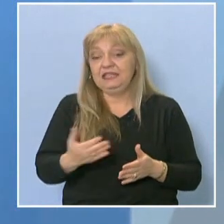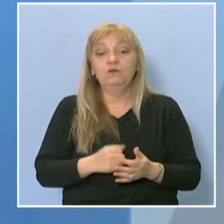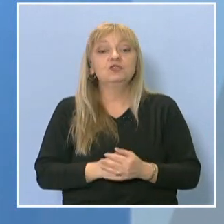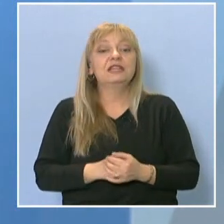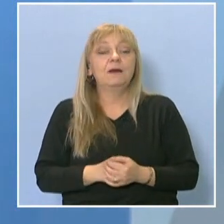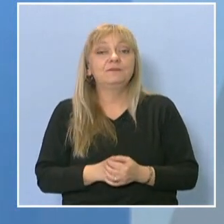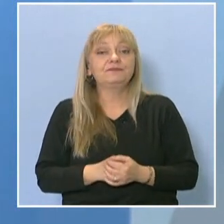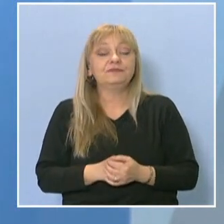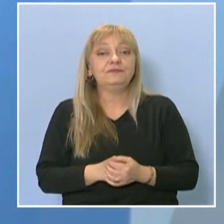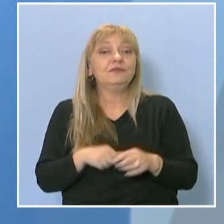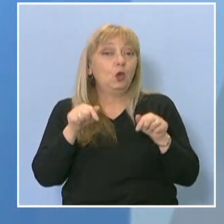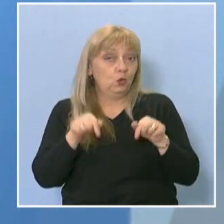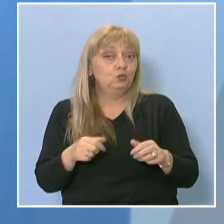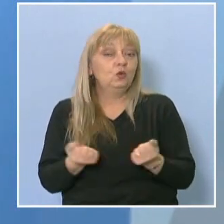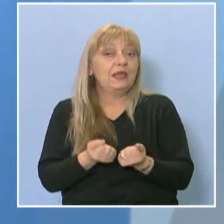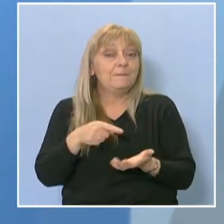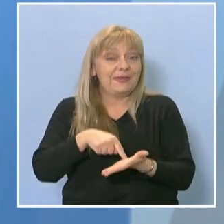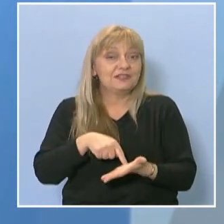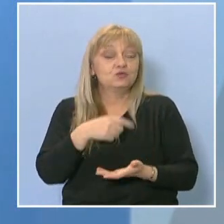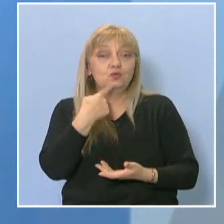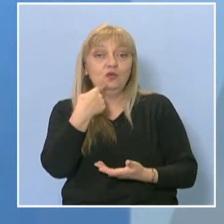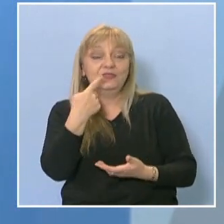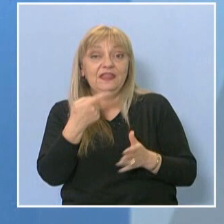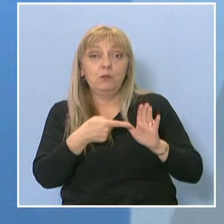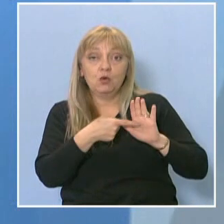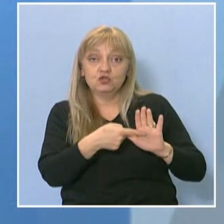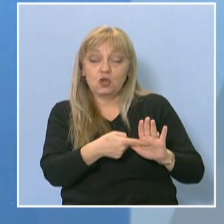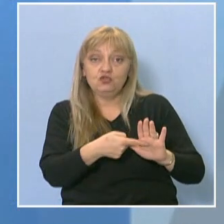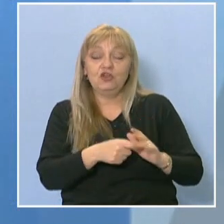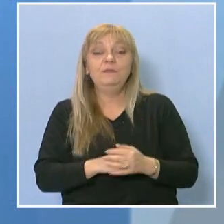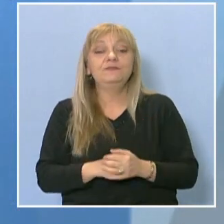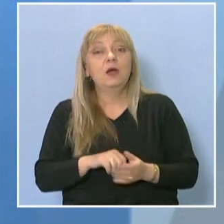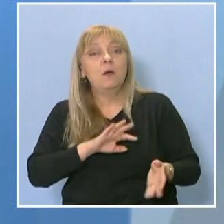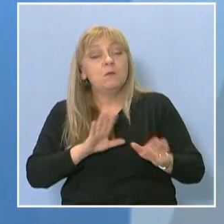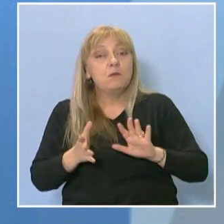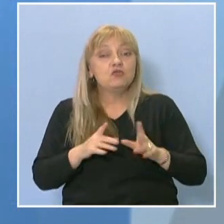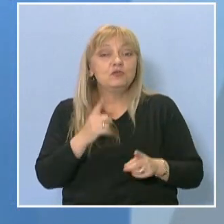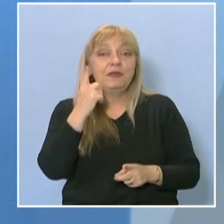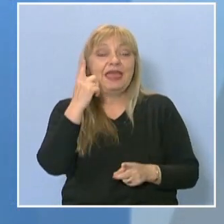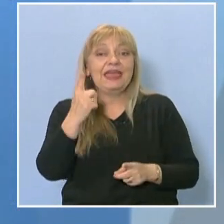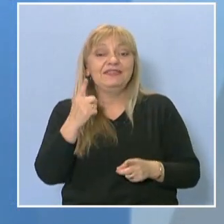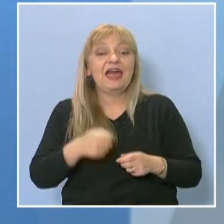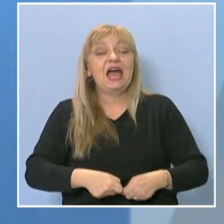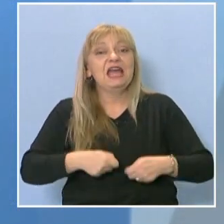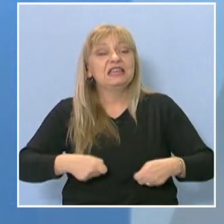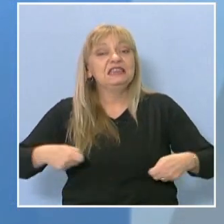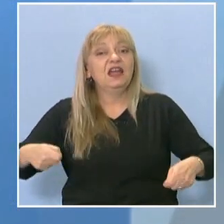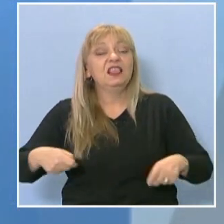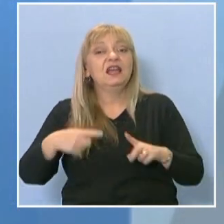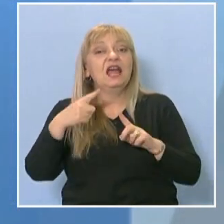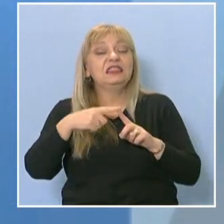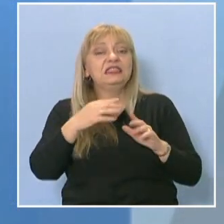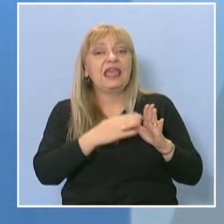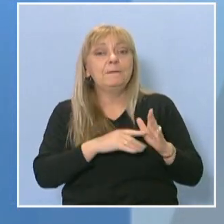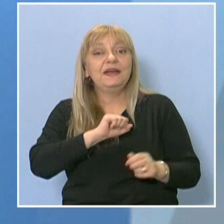Но тук е мястото да посоча, може би, една дълго дискутирана тема и въпрос.